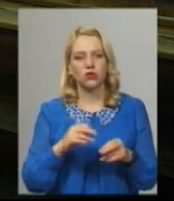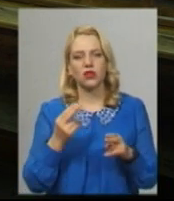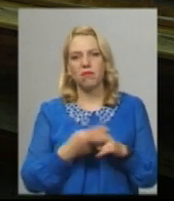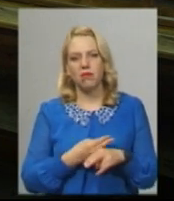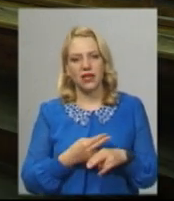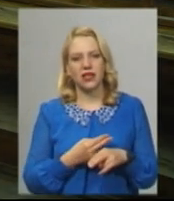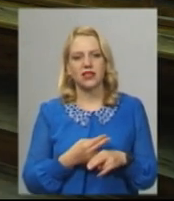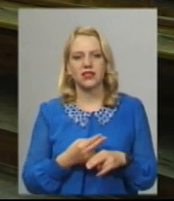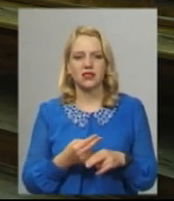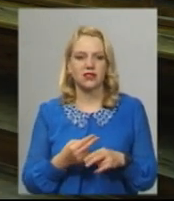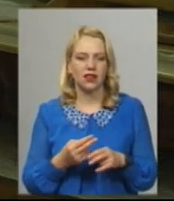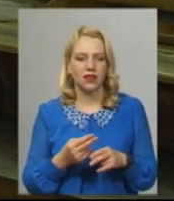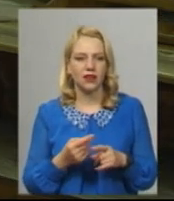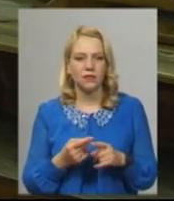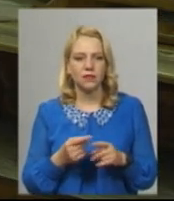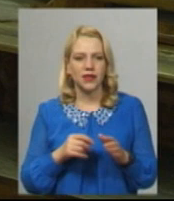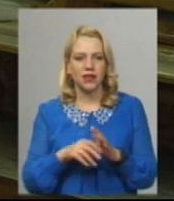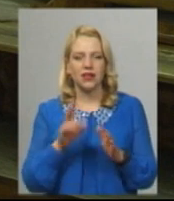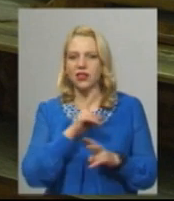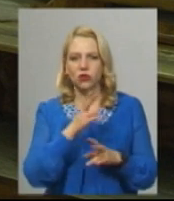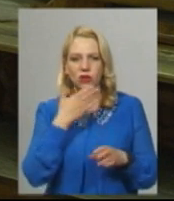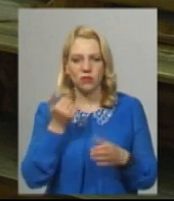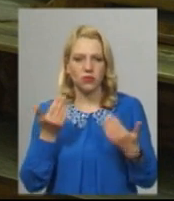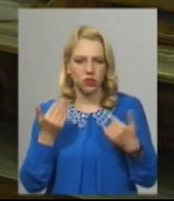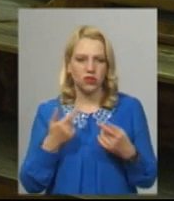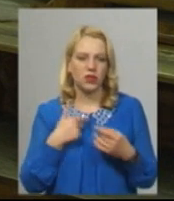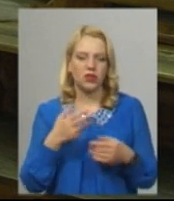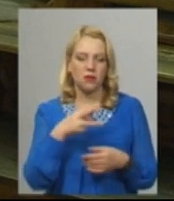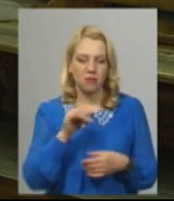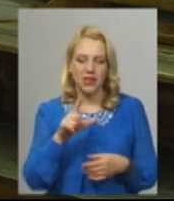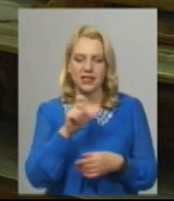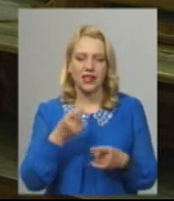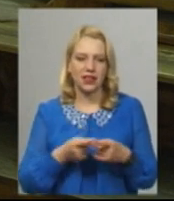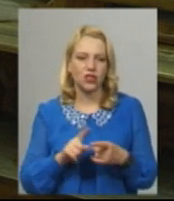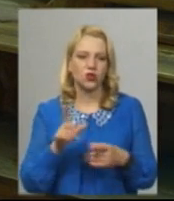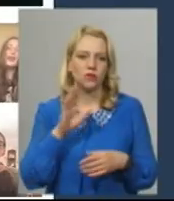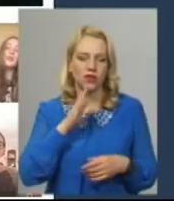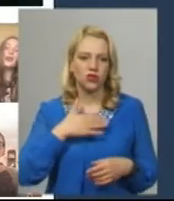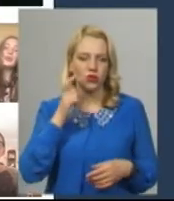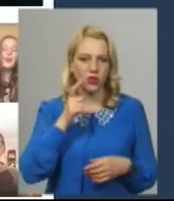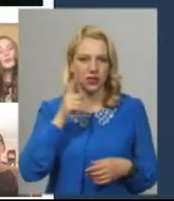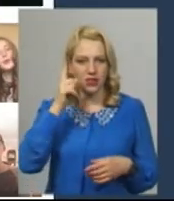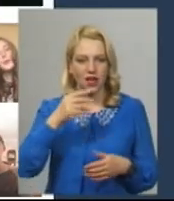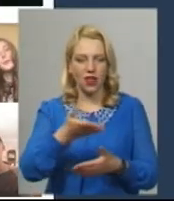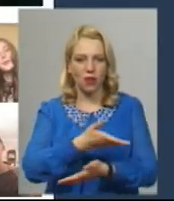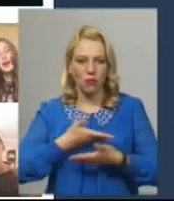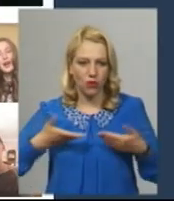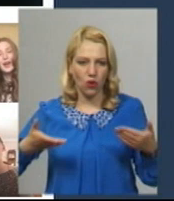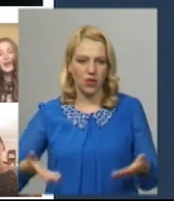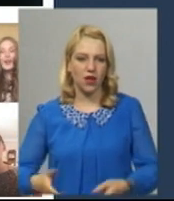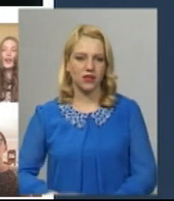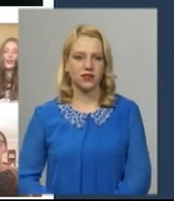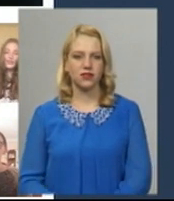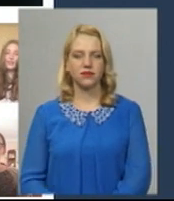поблажок, ніхто не відпочиває Ми за те, щоб наша Україна вся знала про нас Світлана Поробок, Олександр